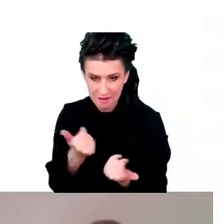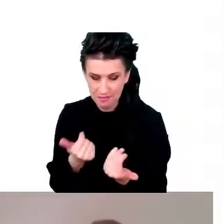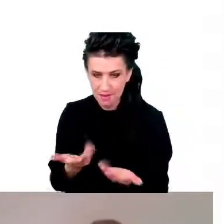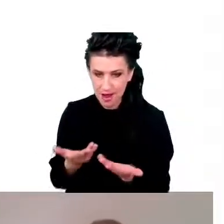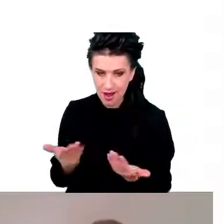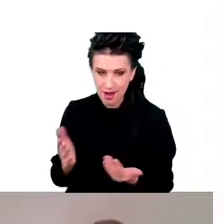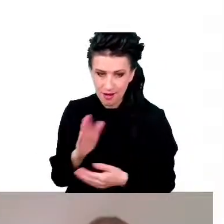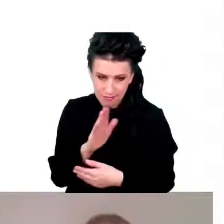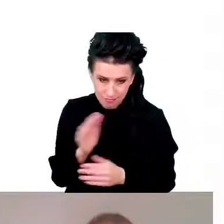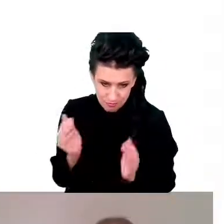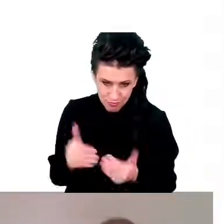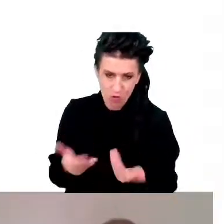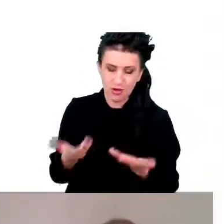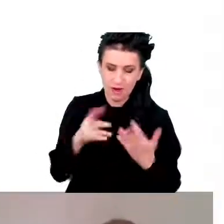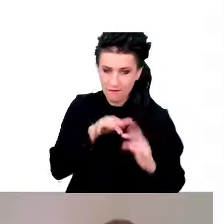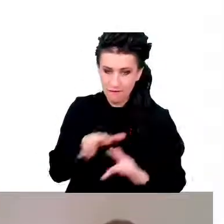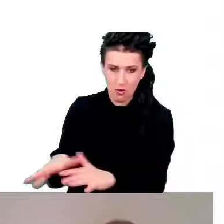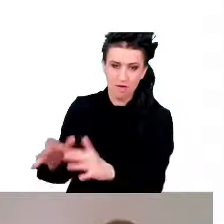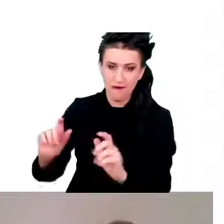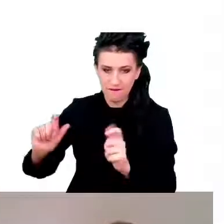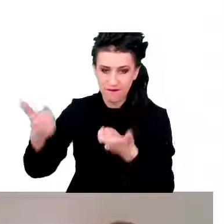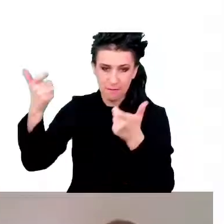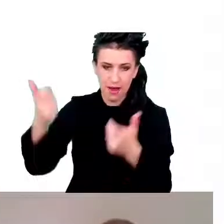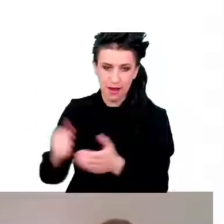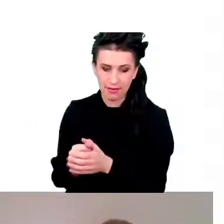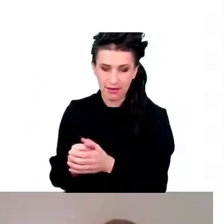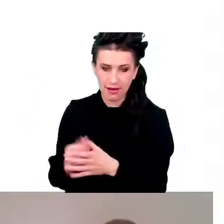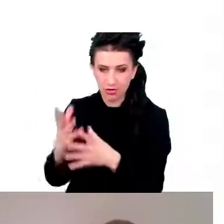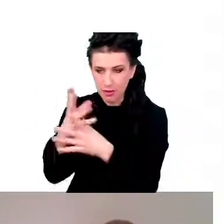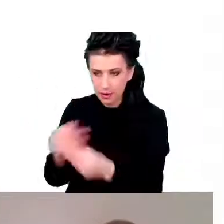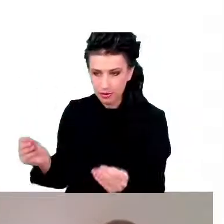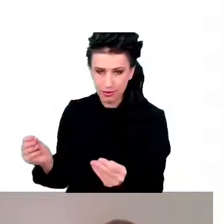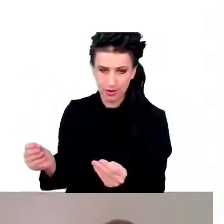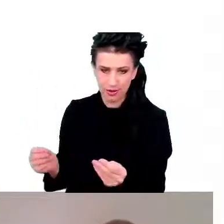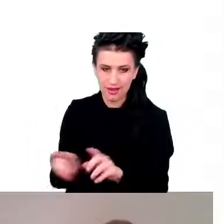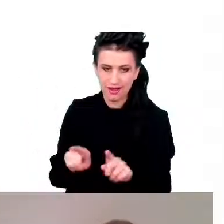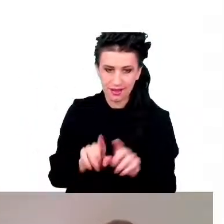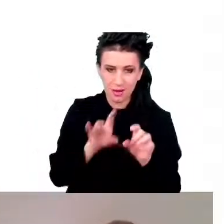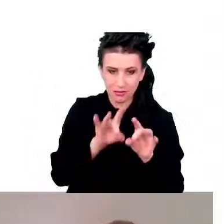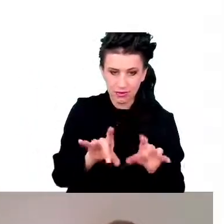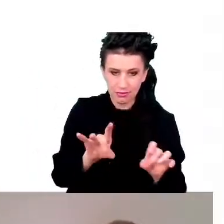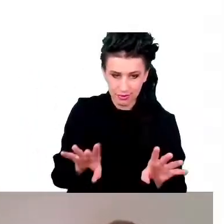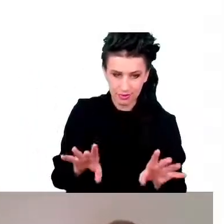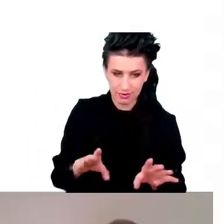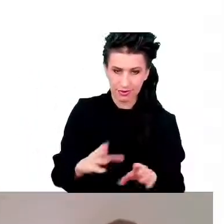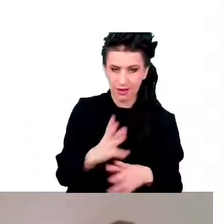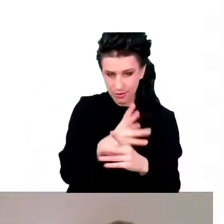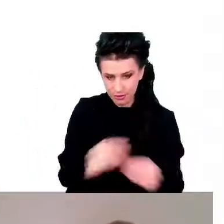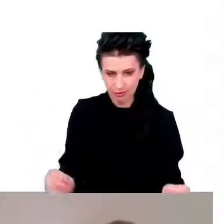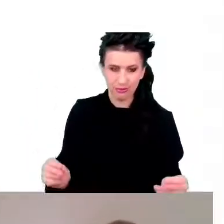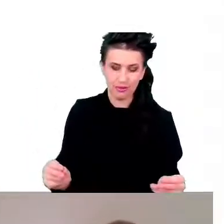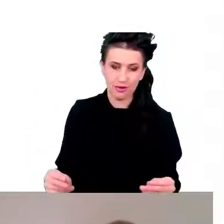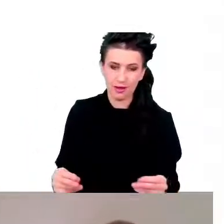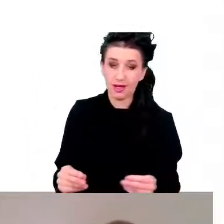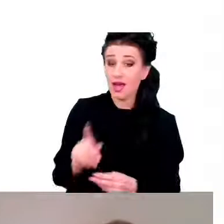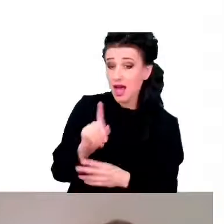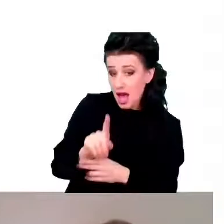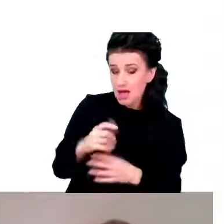na wypadki albo infekcje. Natomiast z biologicznego punktu widzenia